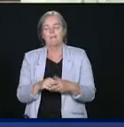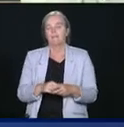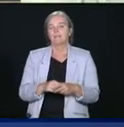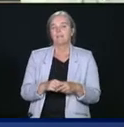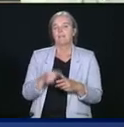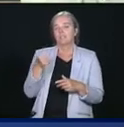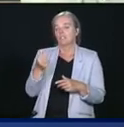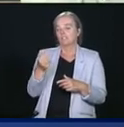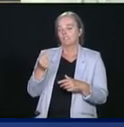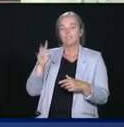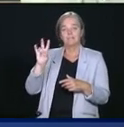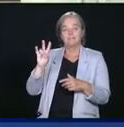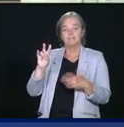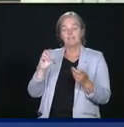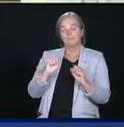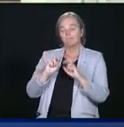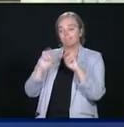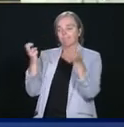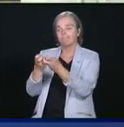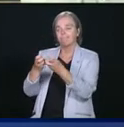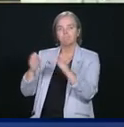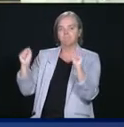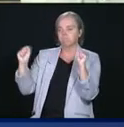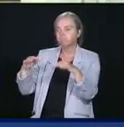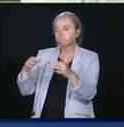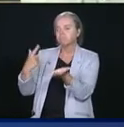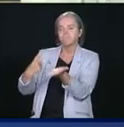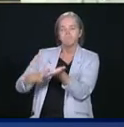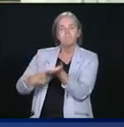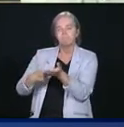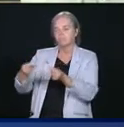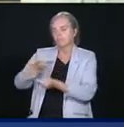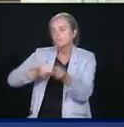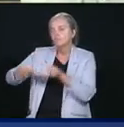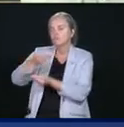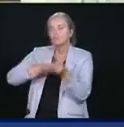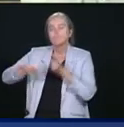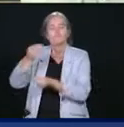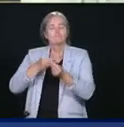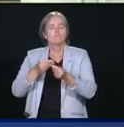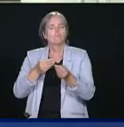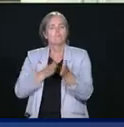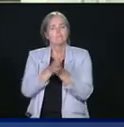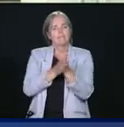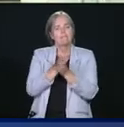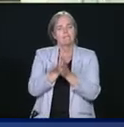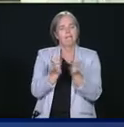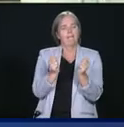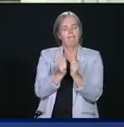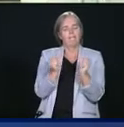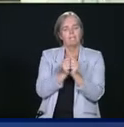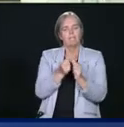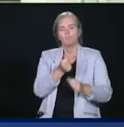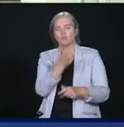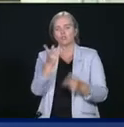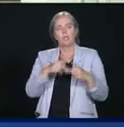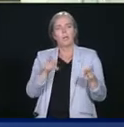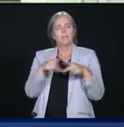avons des échanges avec plusieurs pays qui n'ont pas nécessairement de bonnes relations